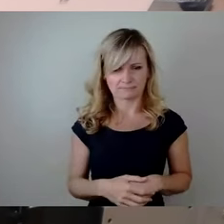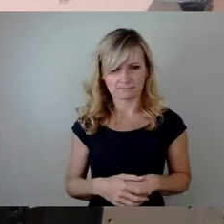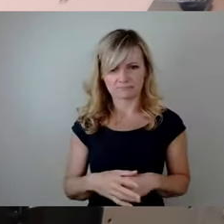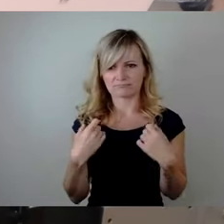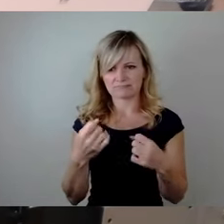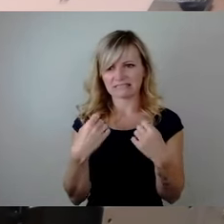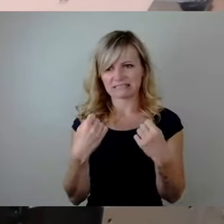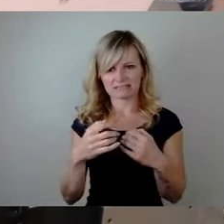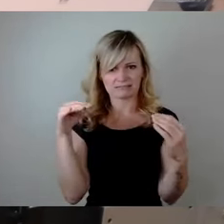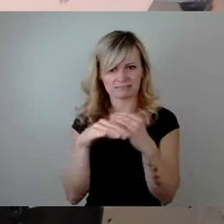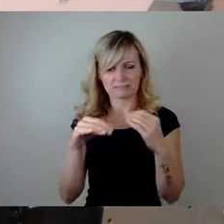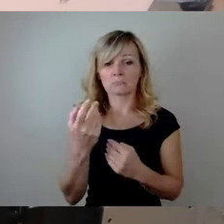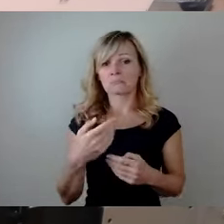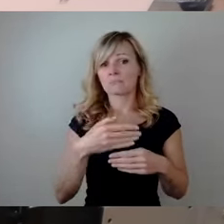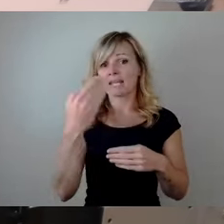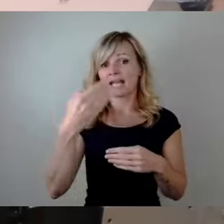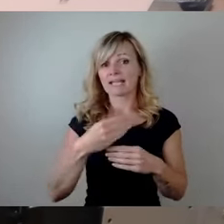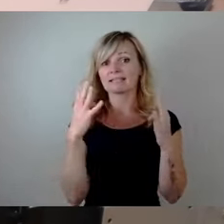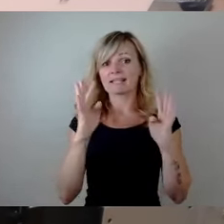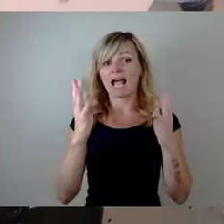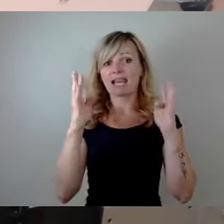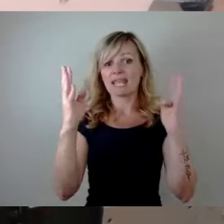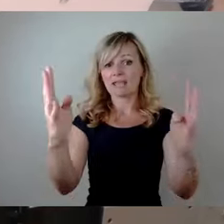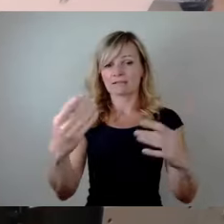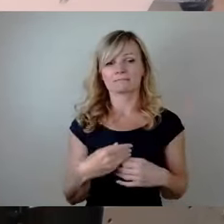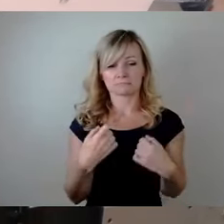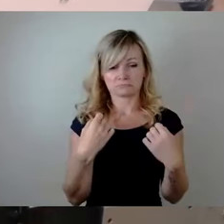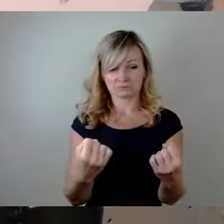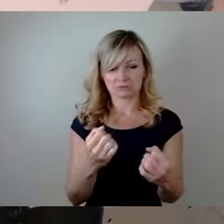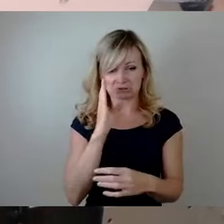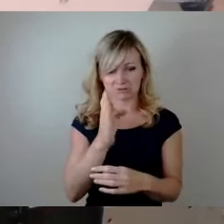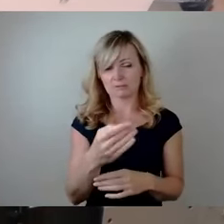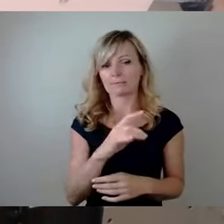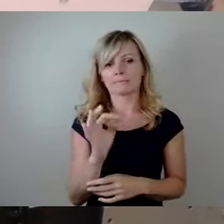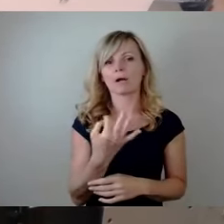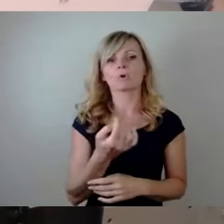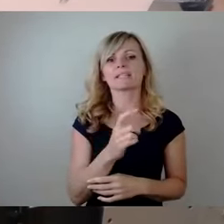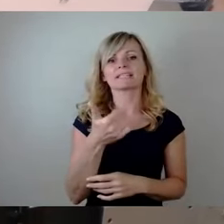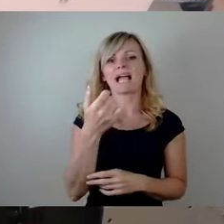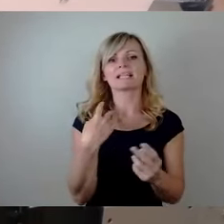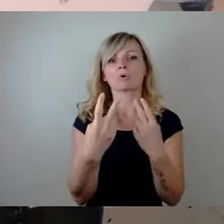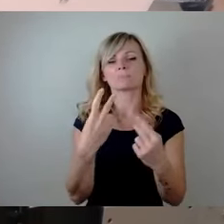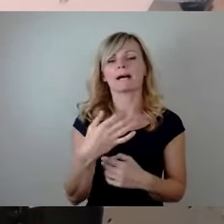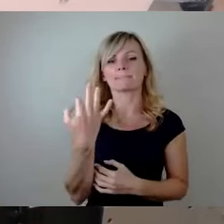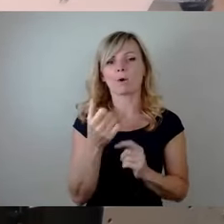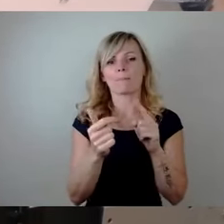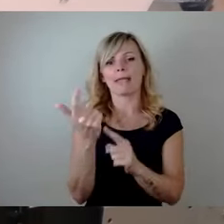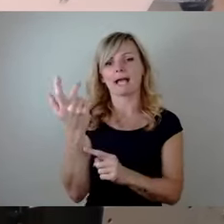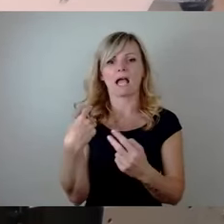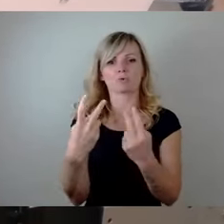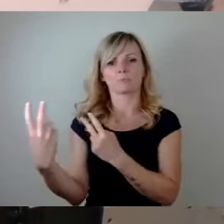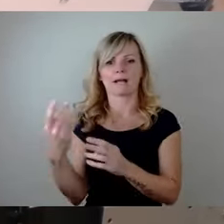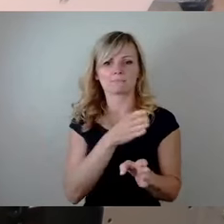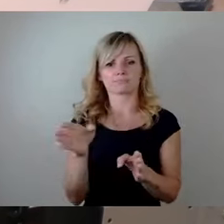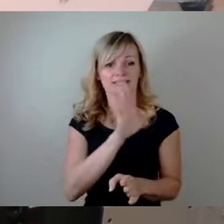langfahren lassen wollen, dann brauchen Sie dort zwar nicht nur eine Autobahn, dann brauchen Sie mehrere Autobahnen, nach Ihrer Logik. Und genau das ist nämlich